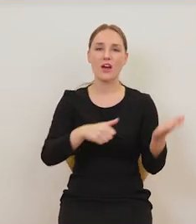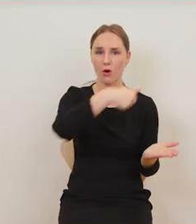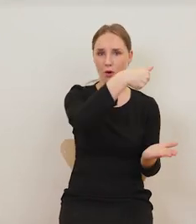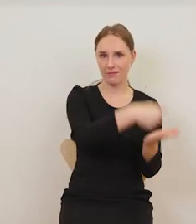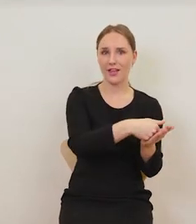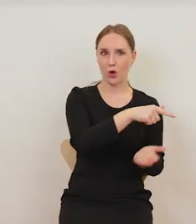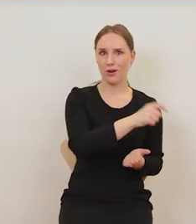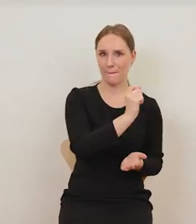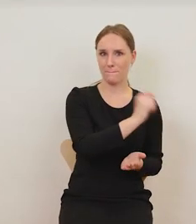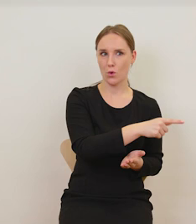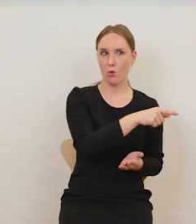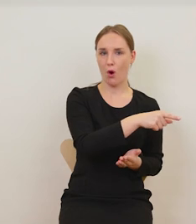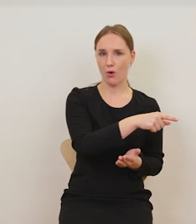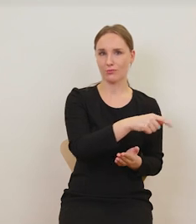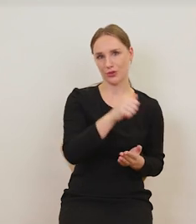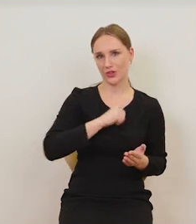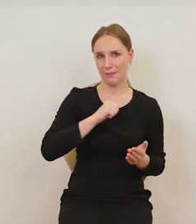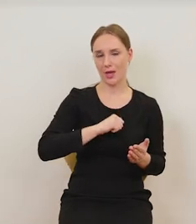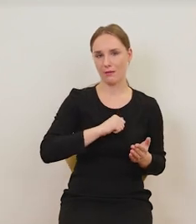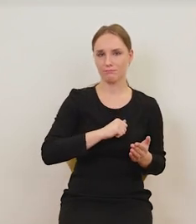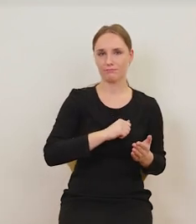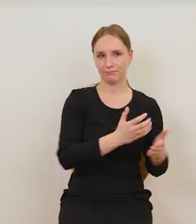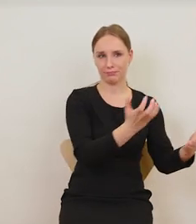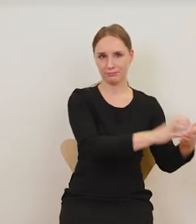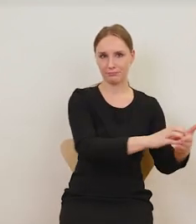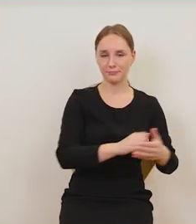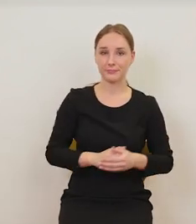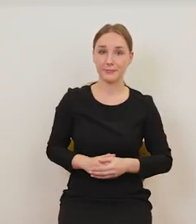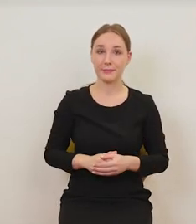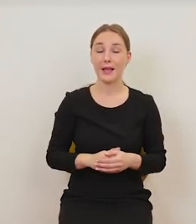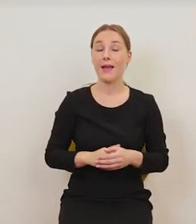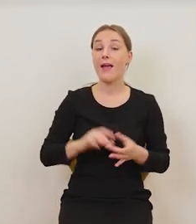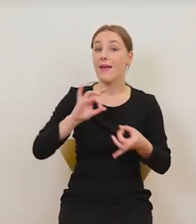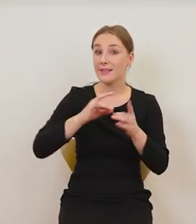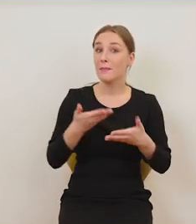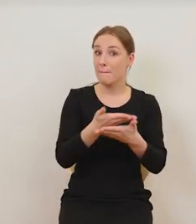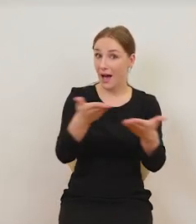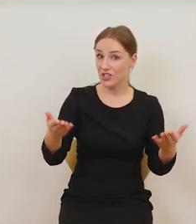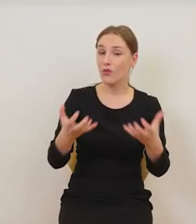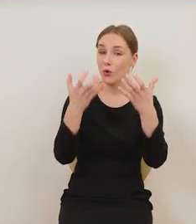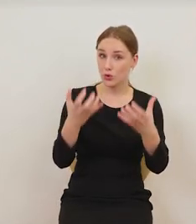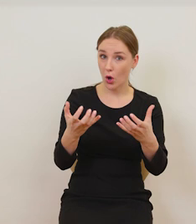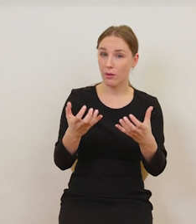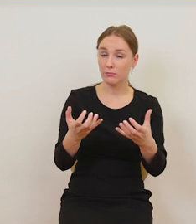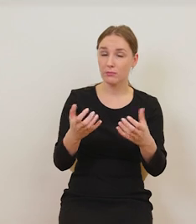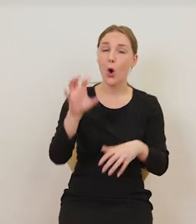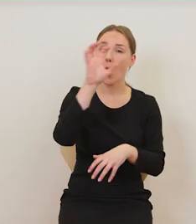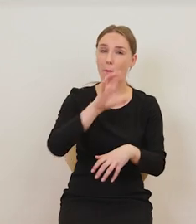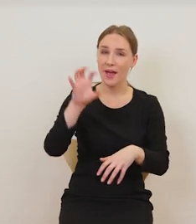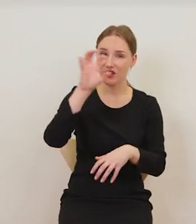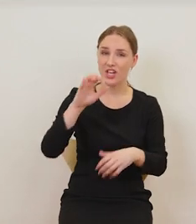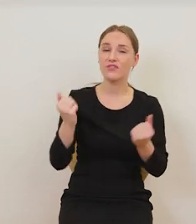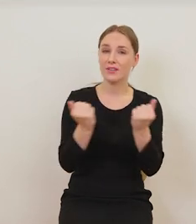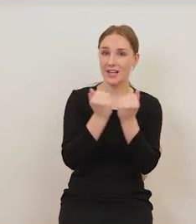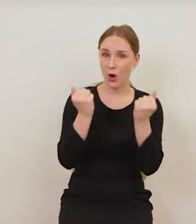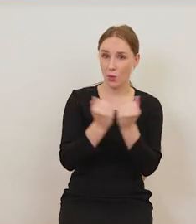tego wielkiego obrazu znajdującego się w Sukiennicach. Były Państwo chcieli obejrzeć w Krakowie jeden z